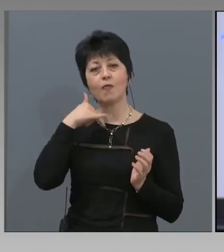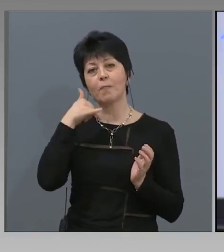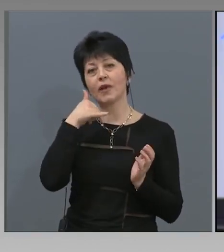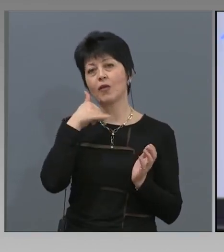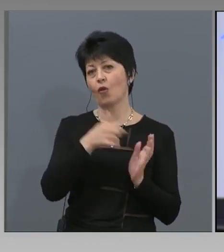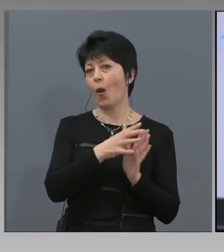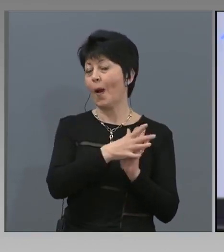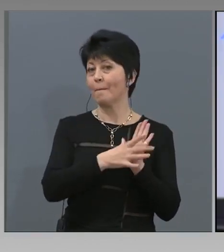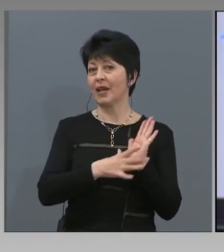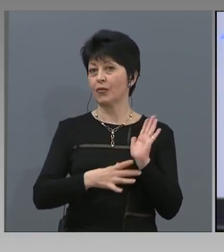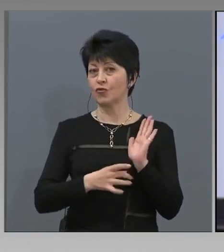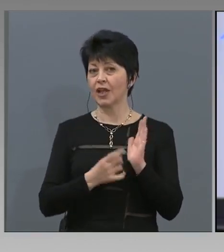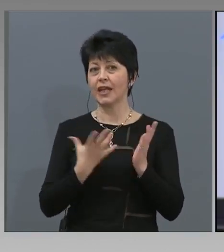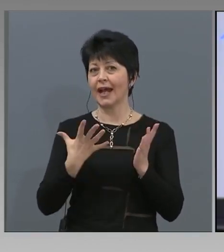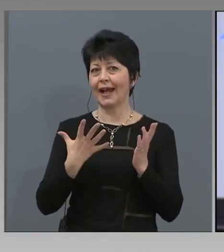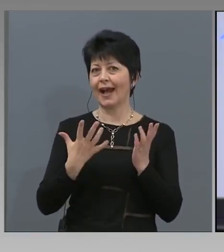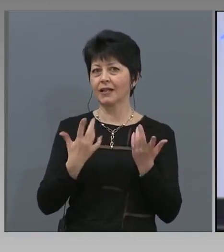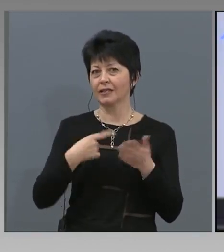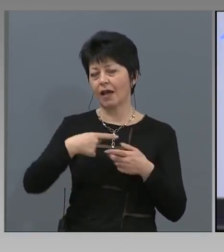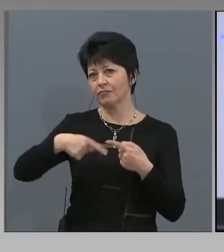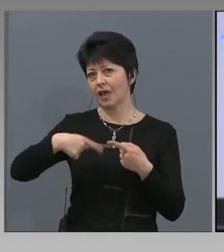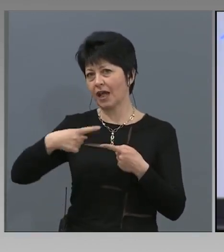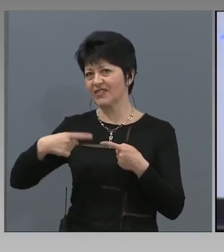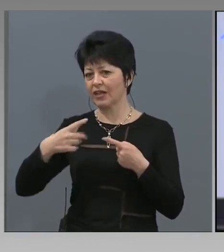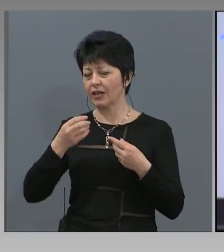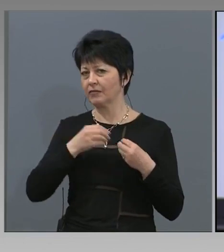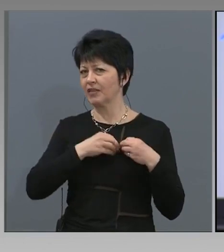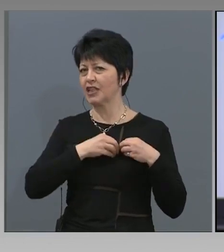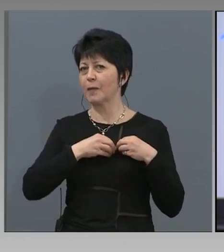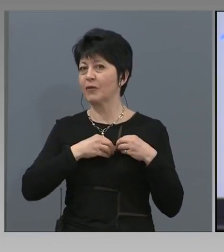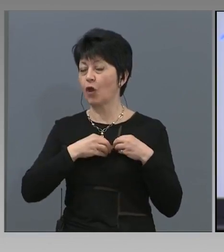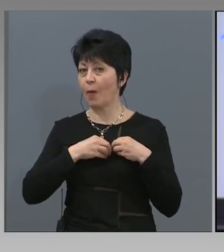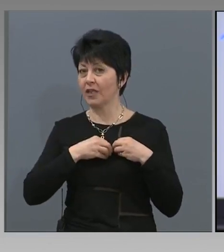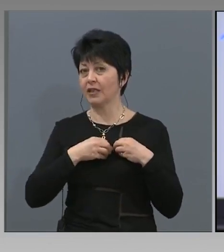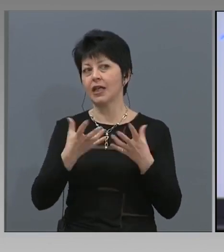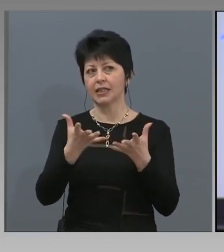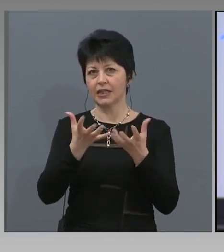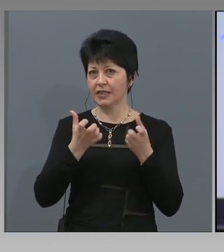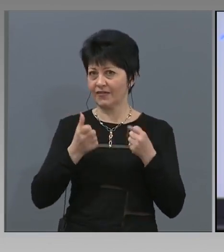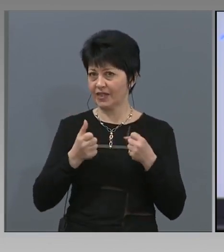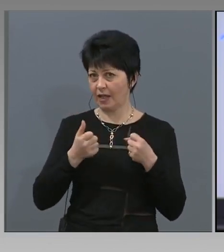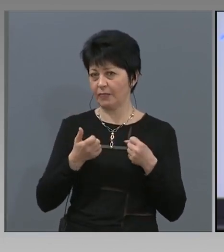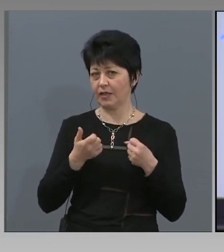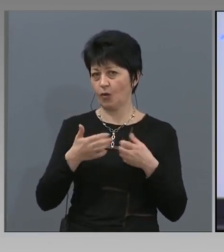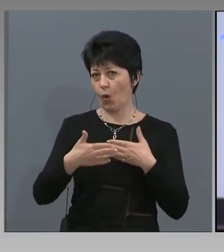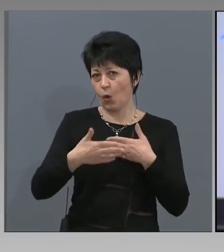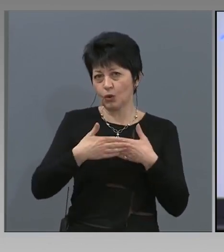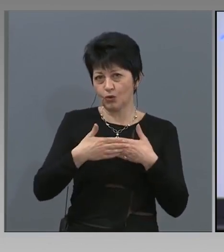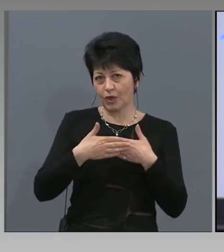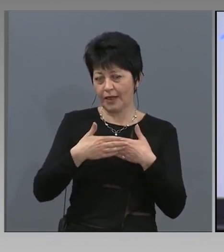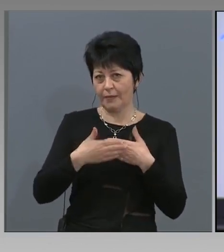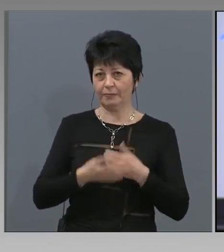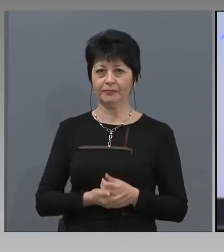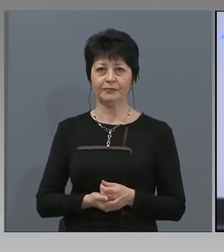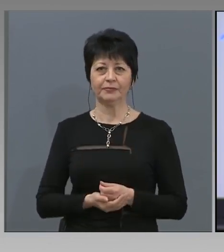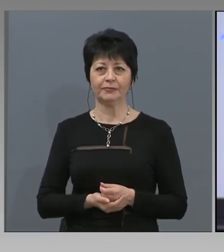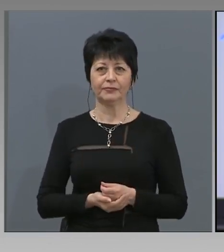развиват при него симптомите, така че да могат да вземат отношение, ако се наложи предварително, проактивно.